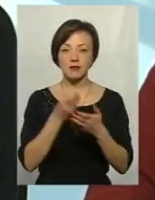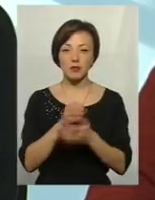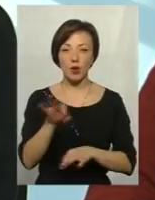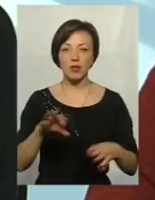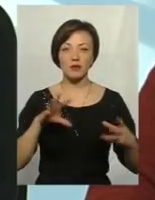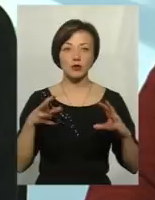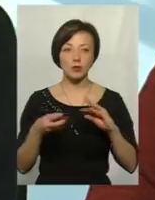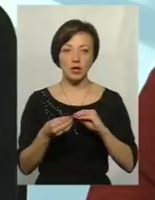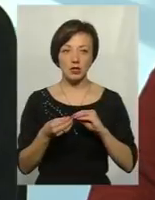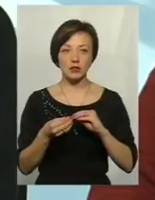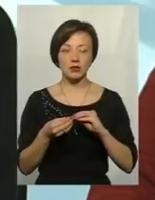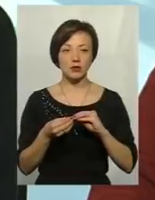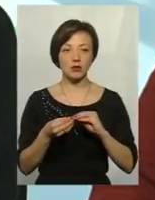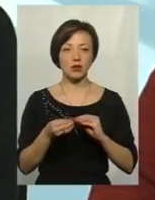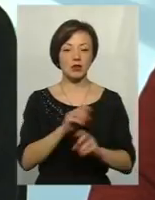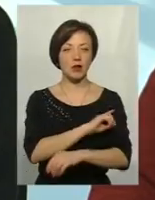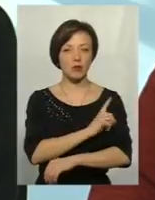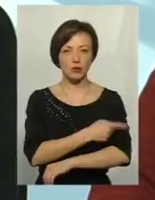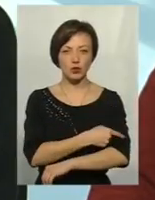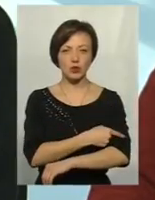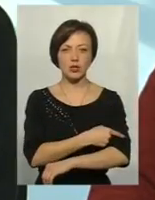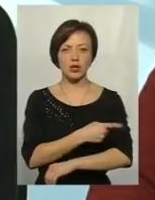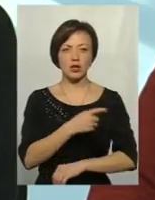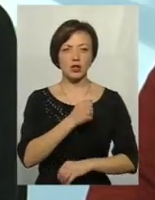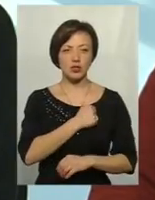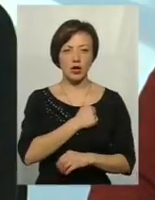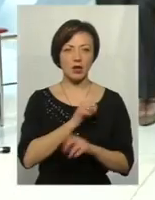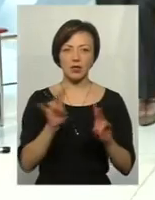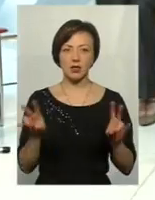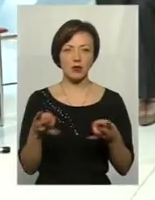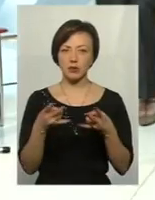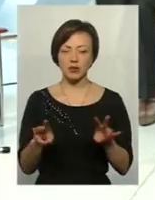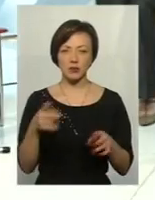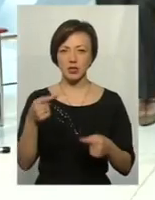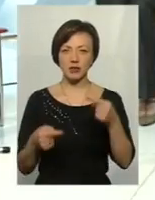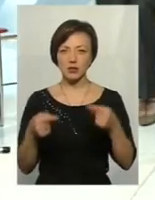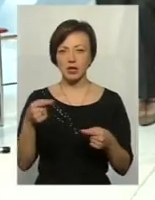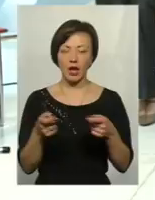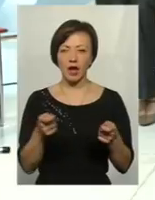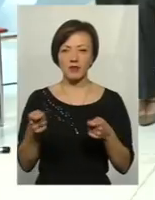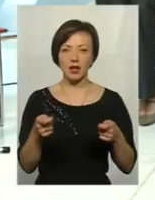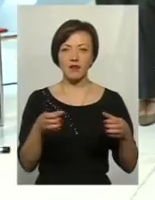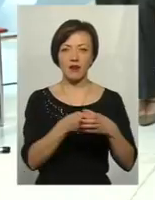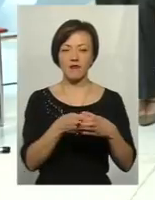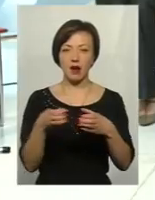в результаті на дуже такий напруженій і, на жаль, непотрібній дискусії керівників фракцій.